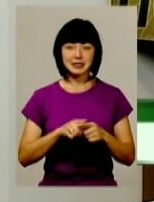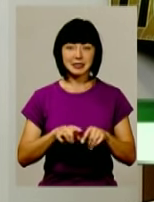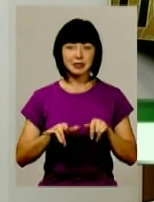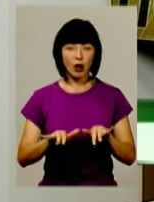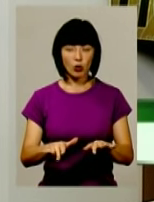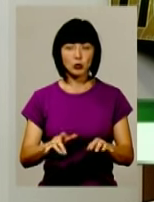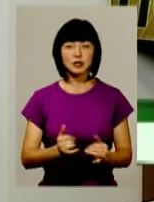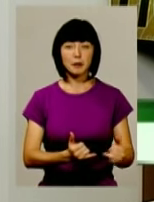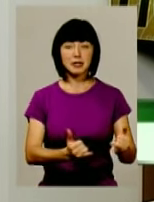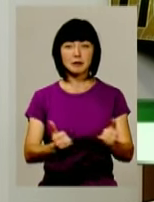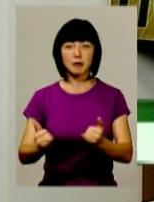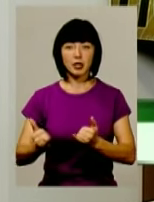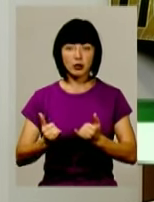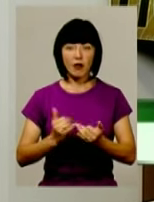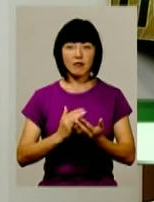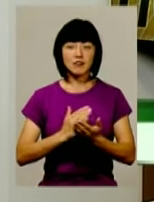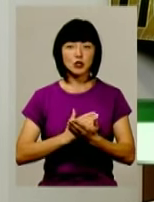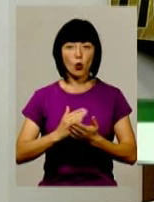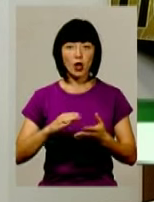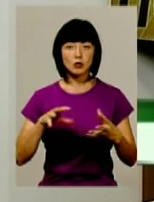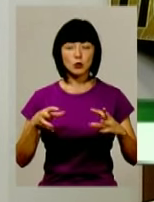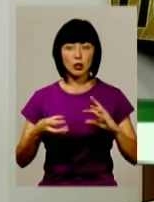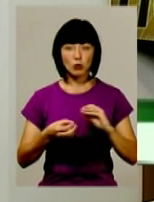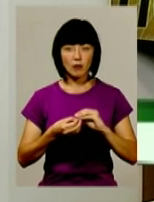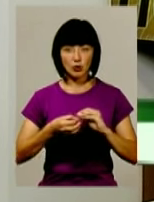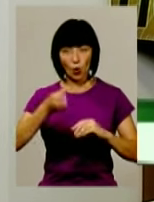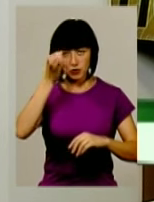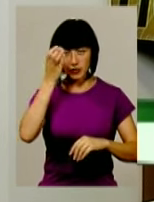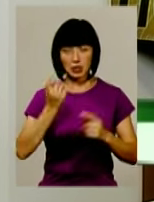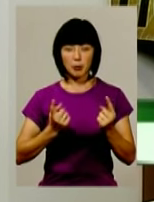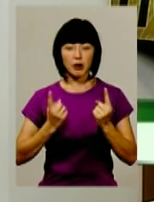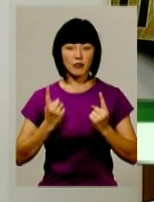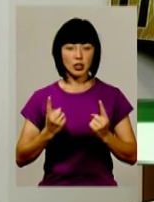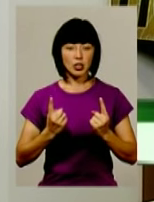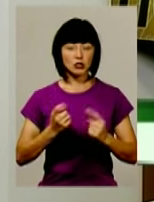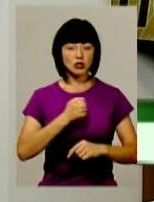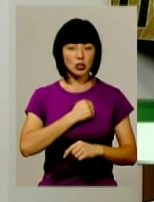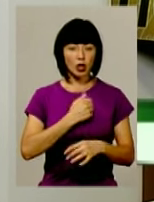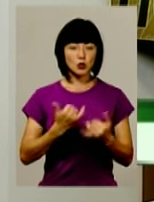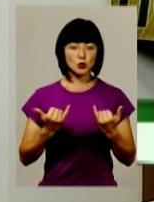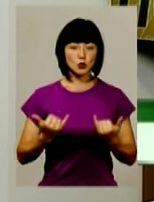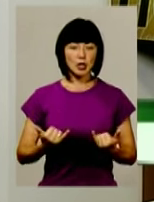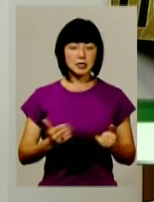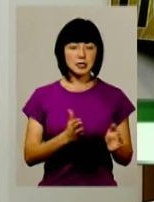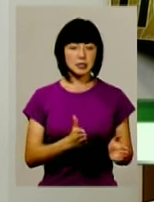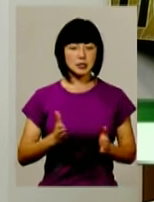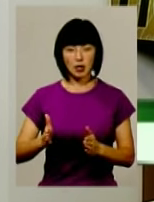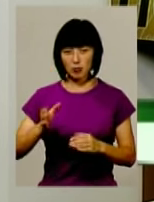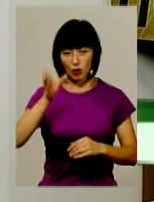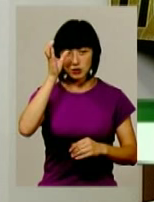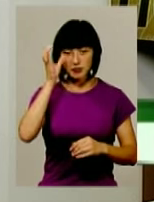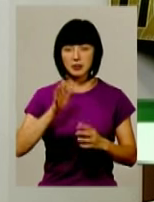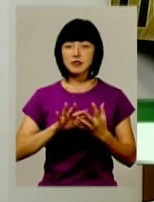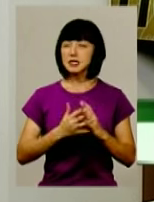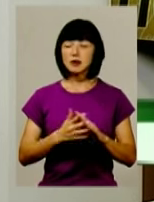забезпечення високої результативності освіти. На превеликий жаль, сучасна система освіти, особливо в сільській